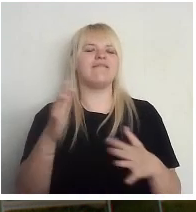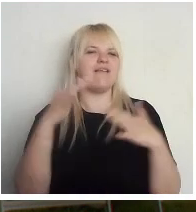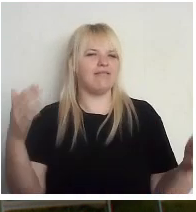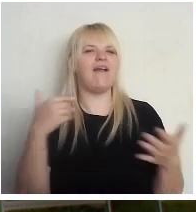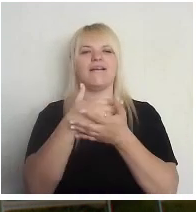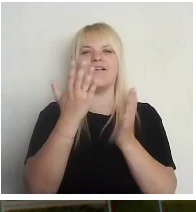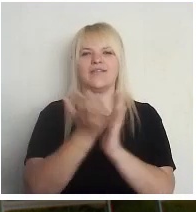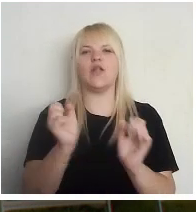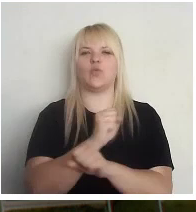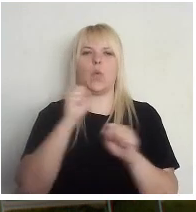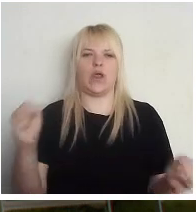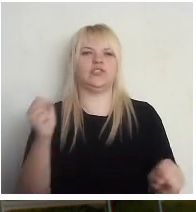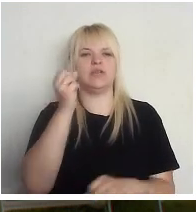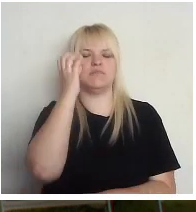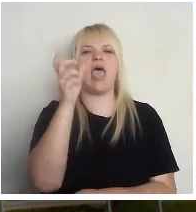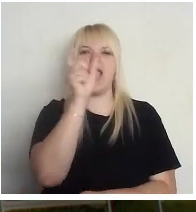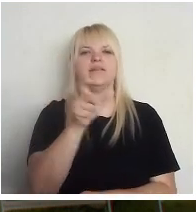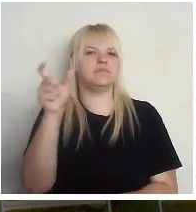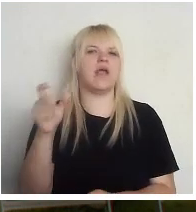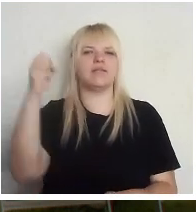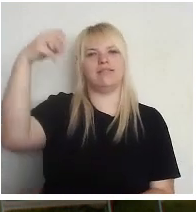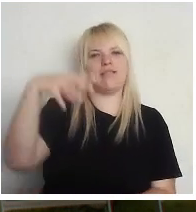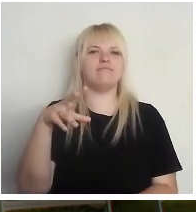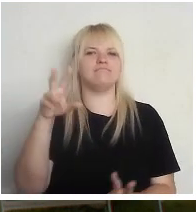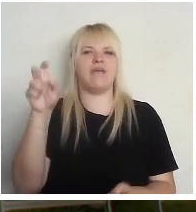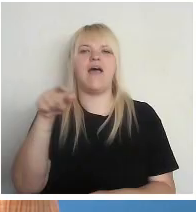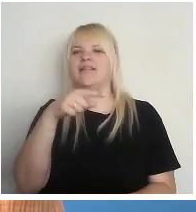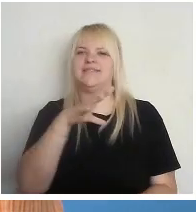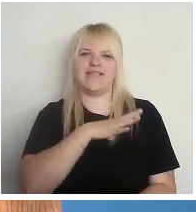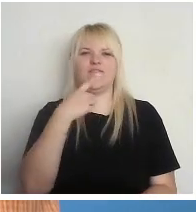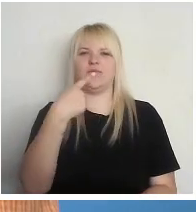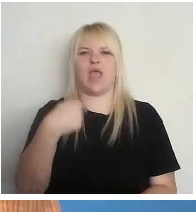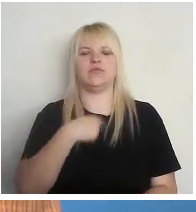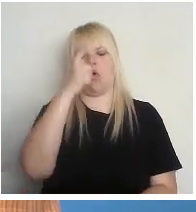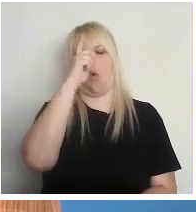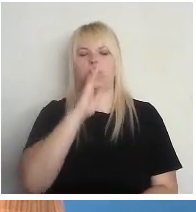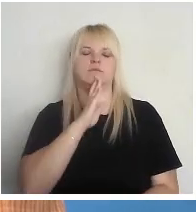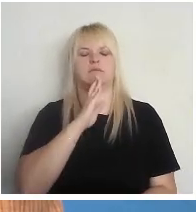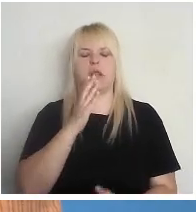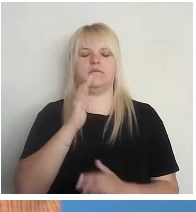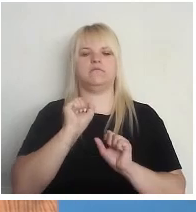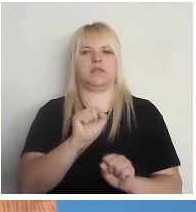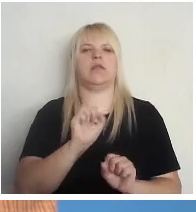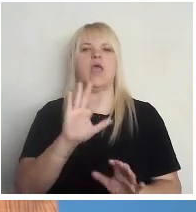drošības ekspertu lampā nevar teikt, ka es esmu konservatīvs, tāpēc es teikšu, ka es esmu ortodoksāls.